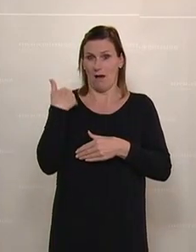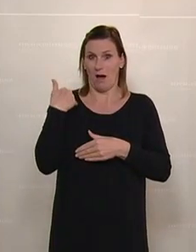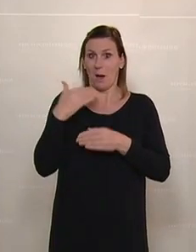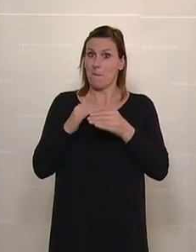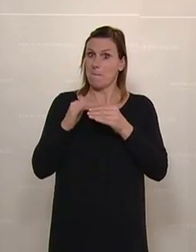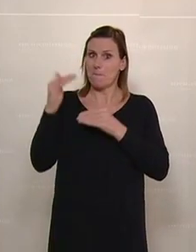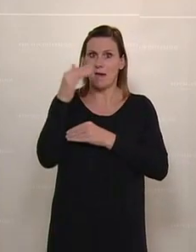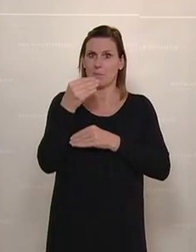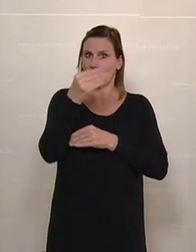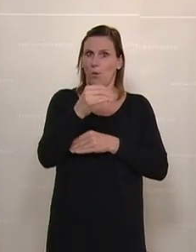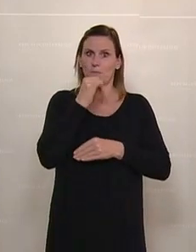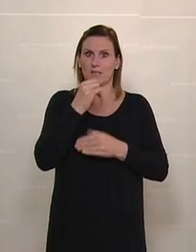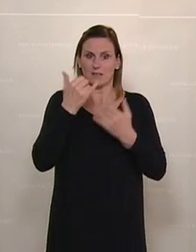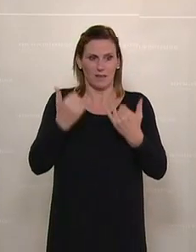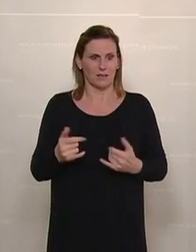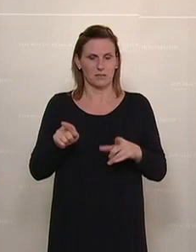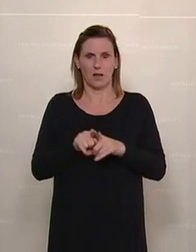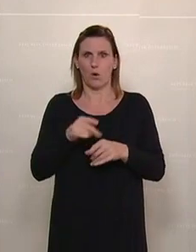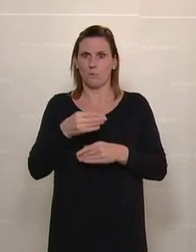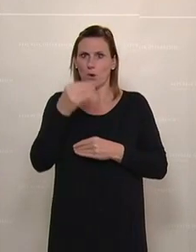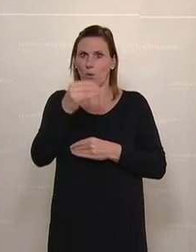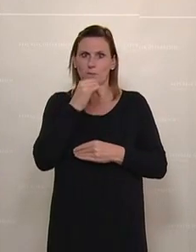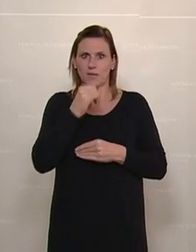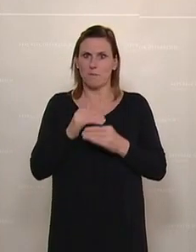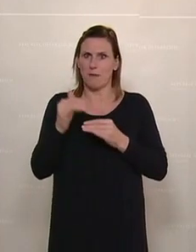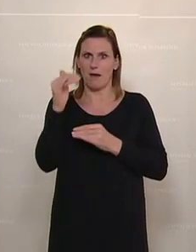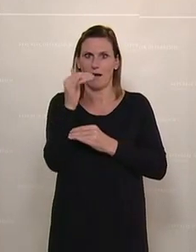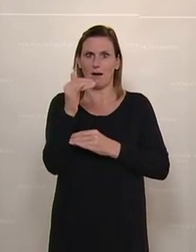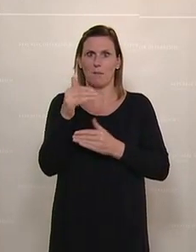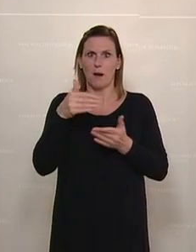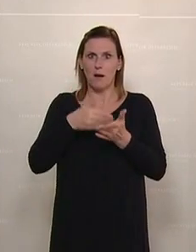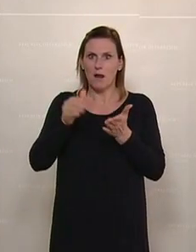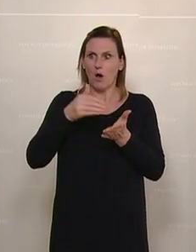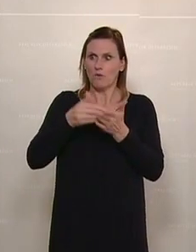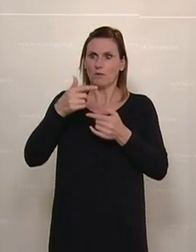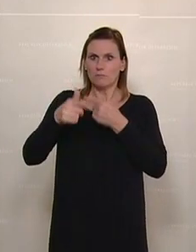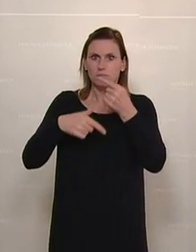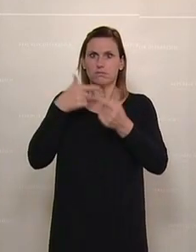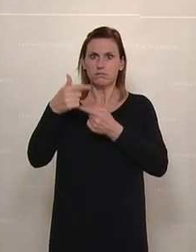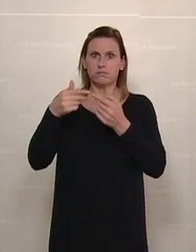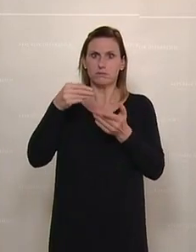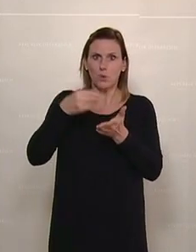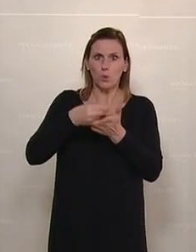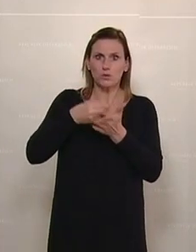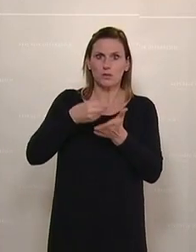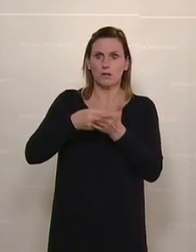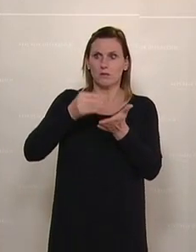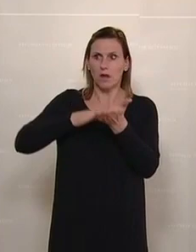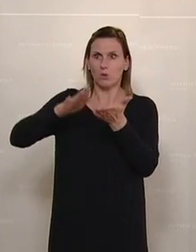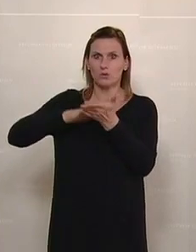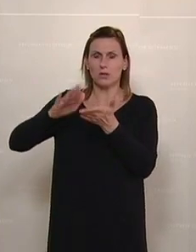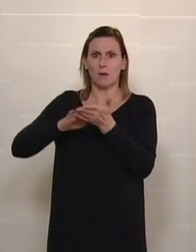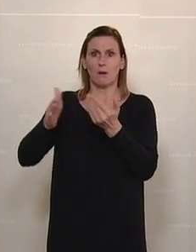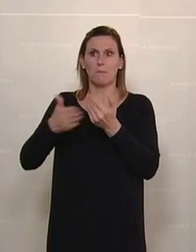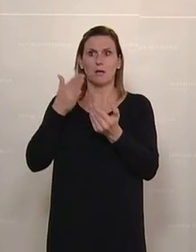gab es nicht. Auch jetzt nicht. Obwohl weiterhin laufend Mehrkosten für Familien anfallen. Jetzt erhält der